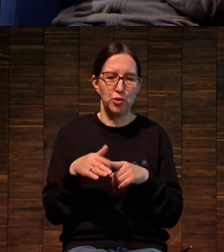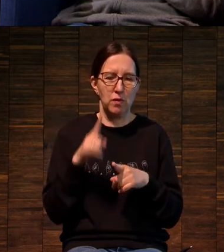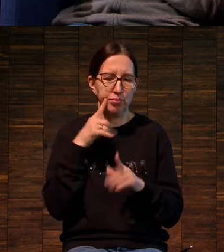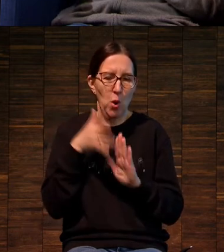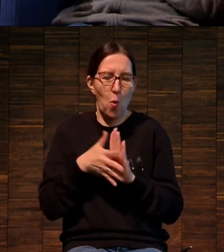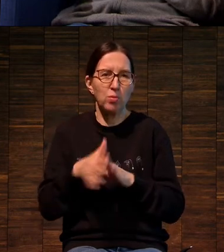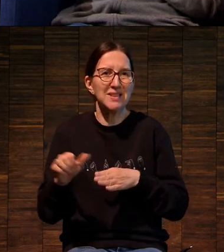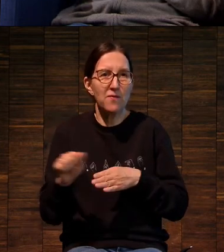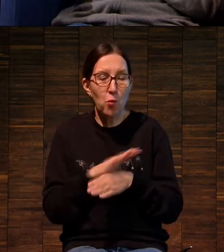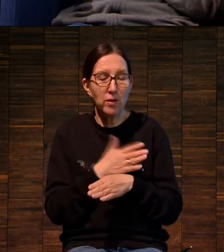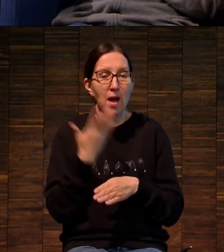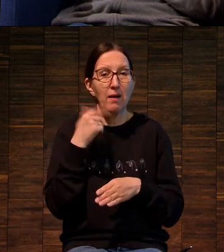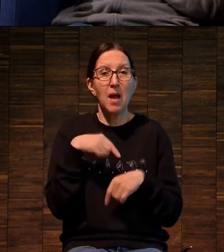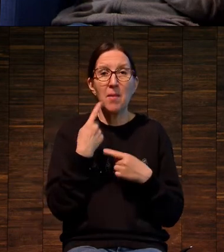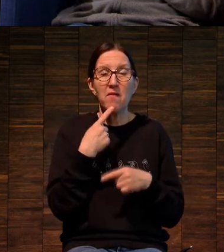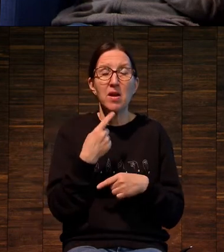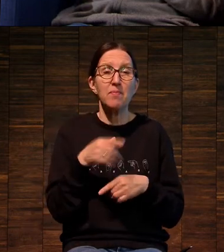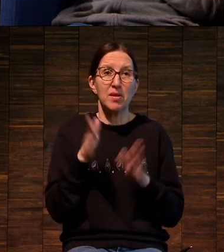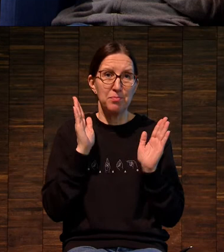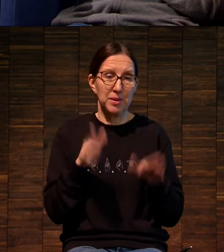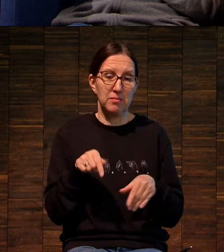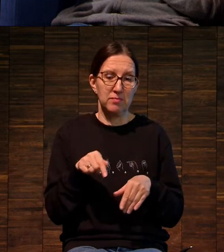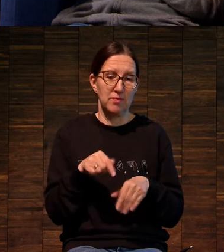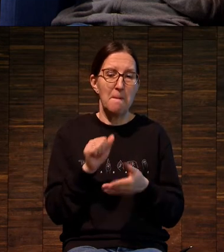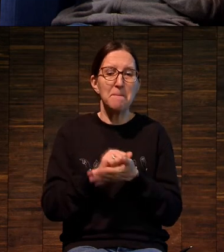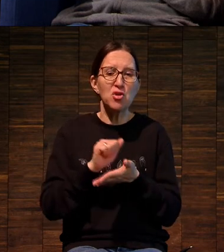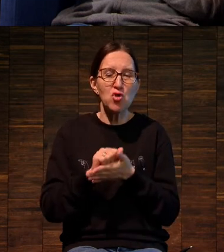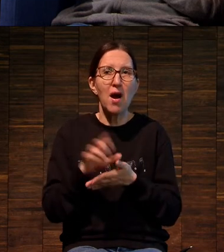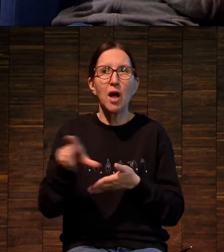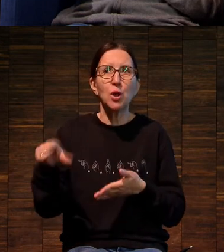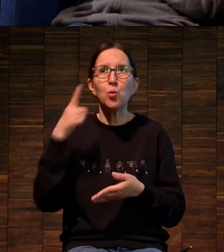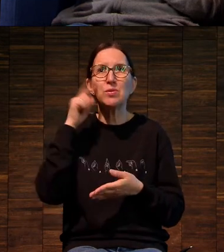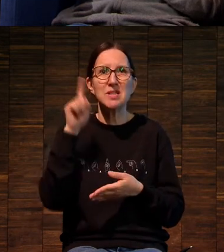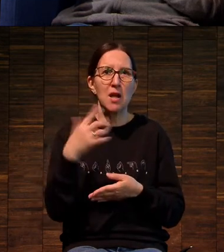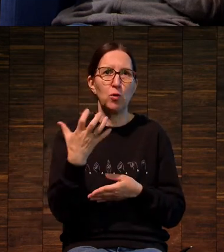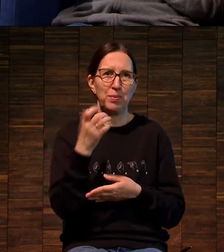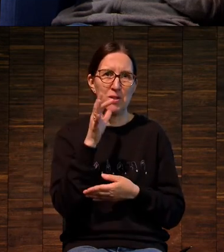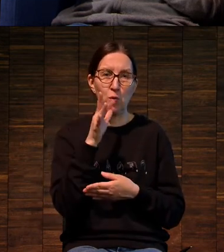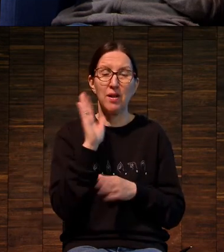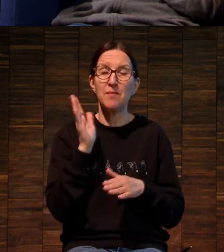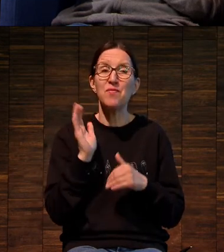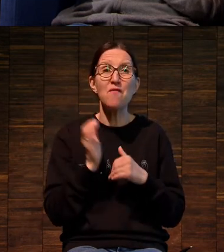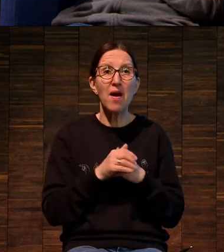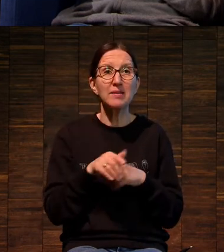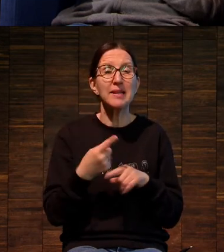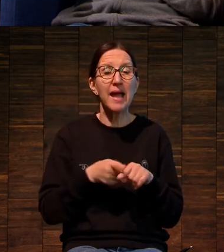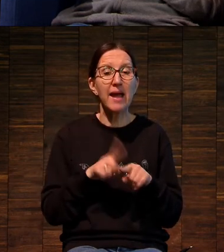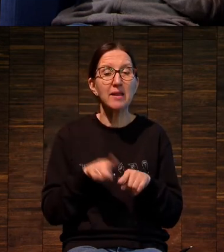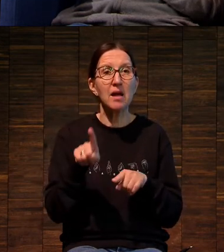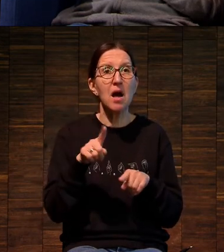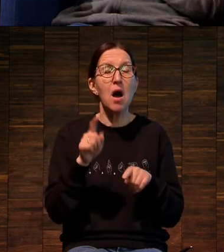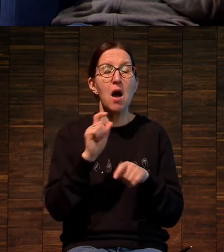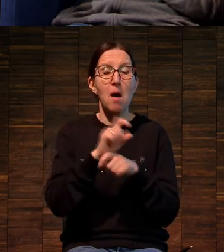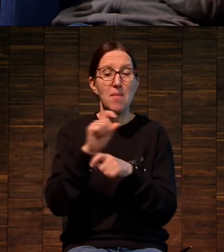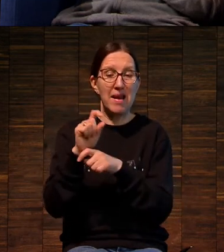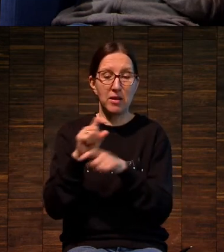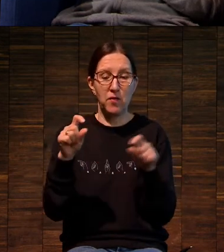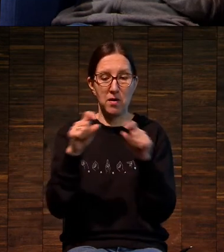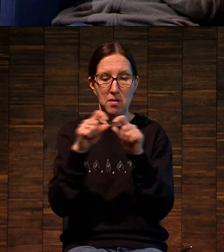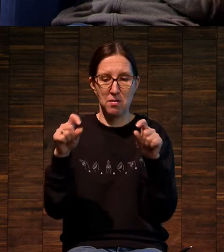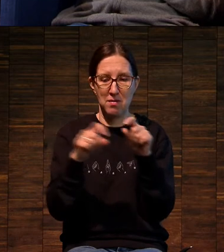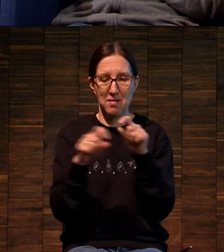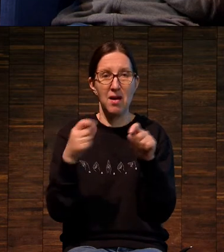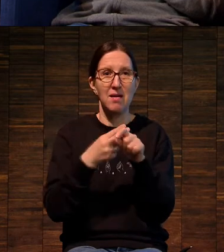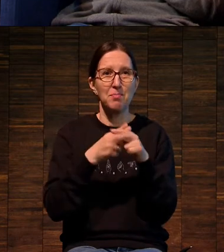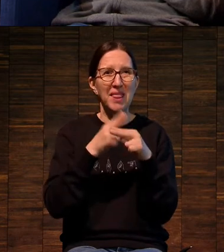И когда мы говорим, что 500 лет печати, на самом деле это не совсем правда, потому что 500 лет — это подвижным литером. Гутенбергу